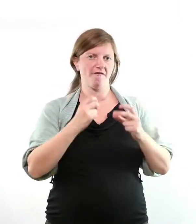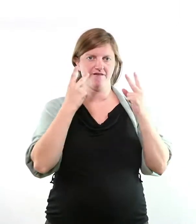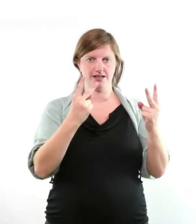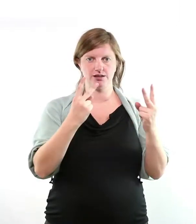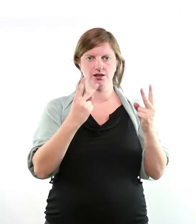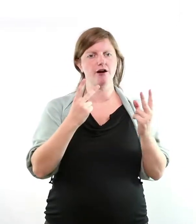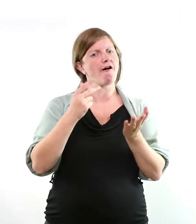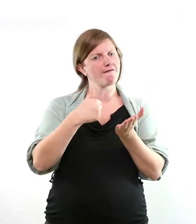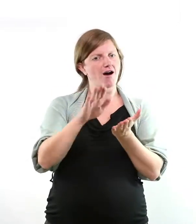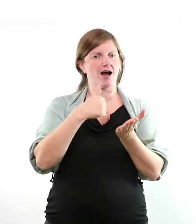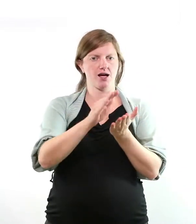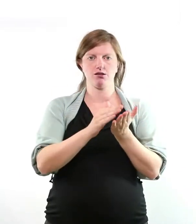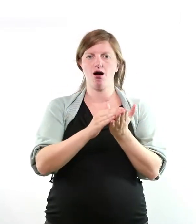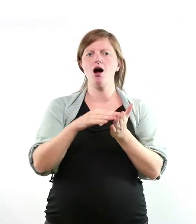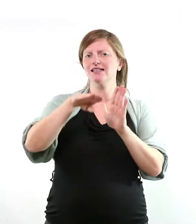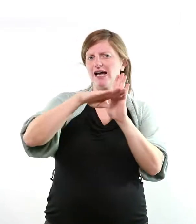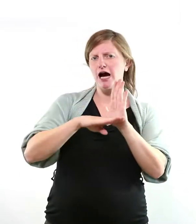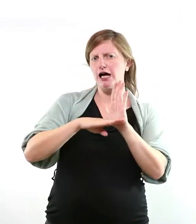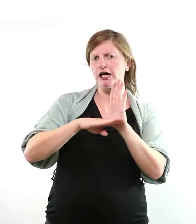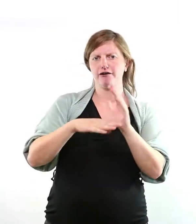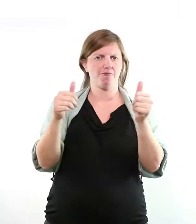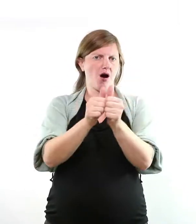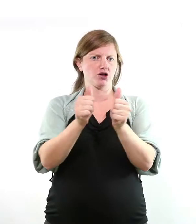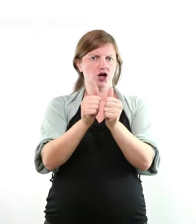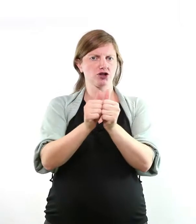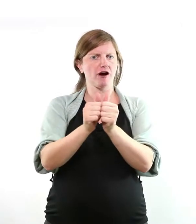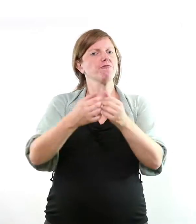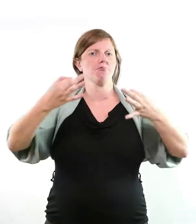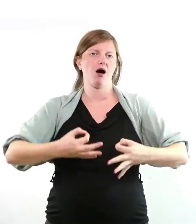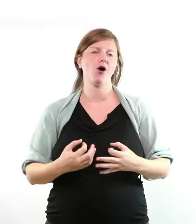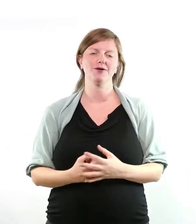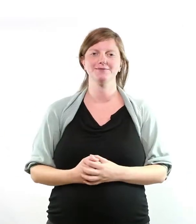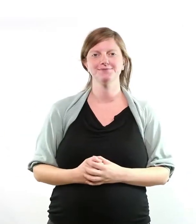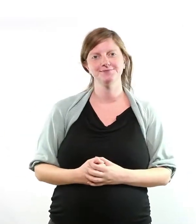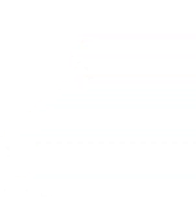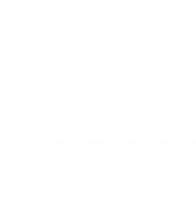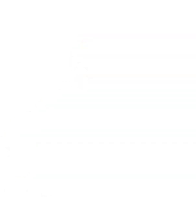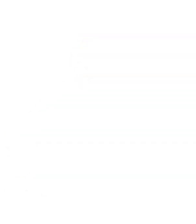Weg an einer gut gelebten und sich weiterentwickelten Tarifpartnerschaft gibt.